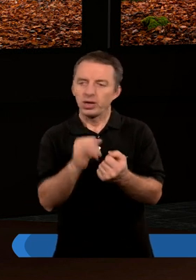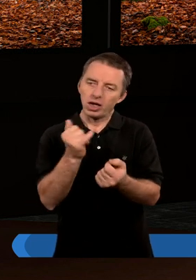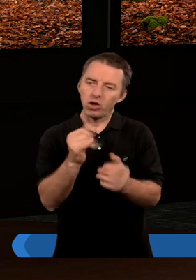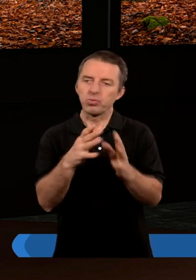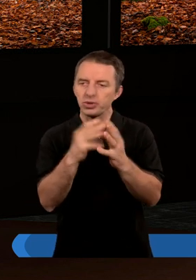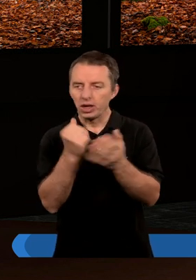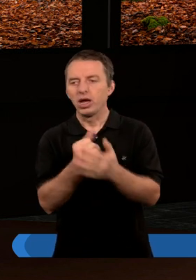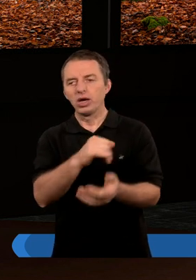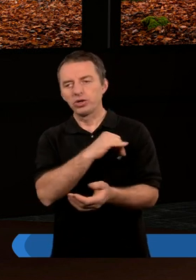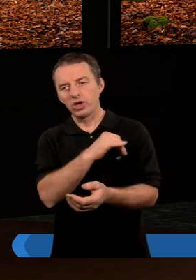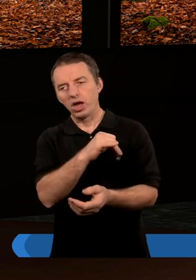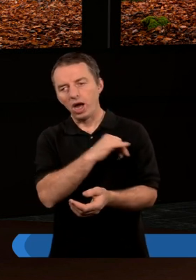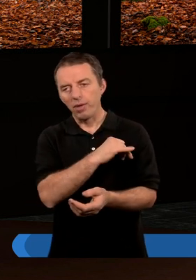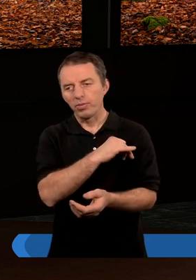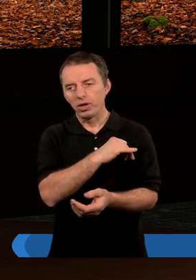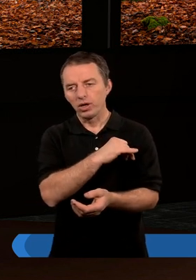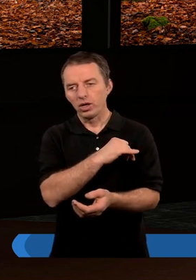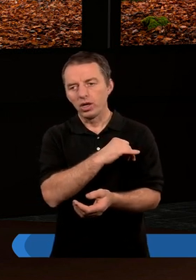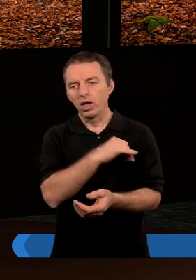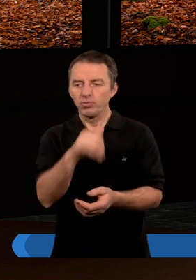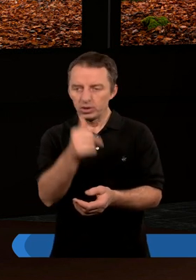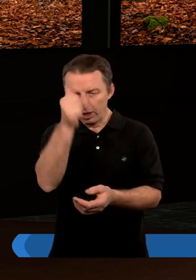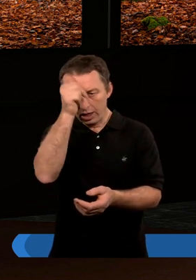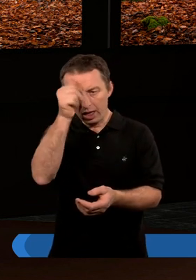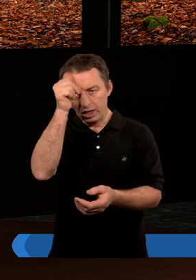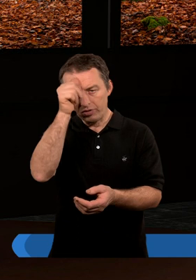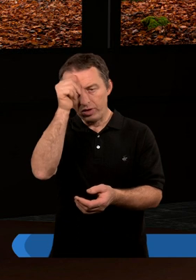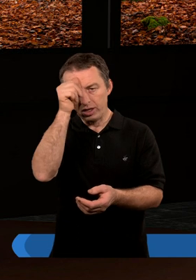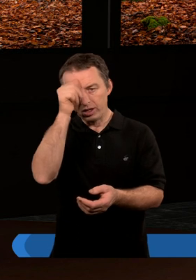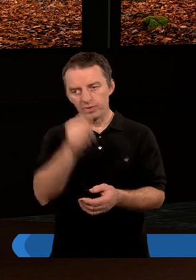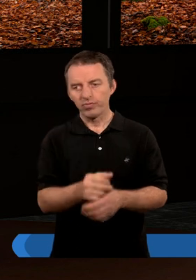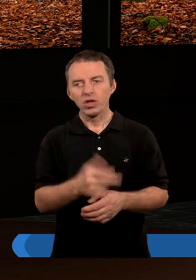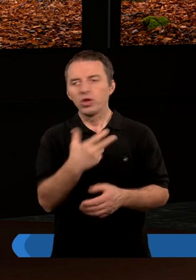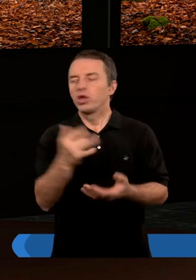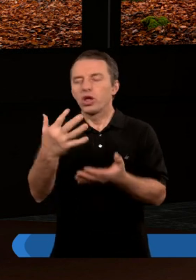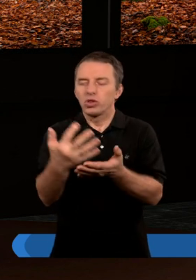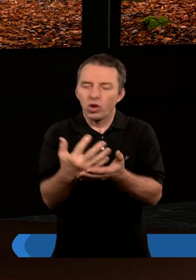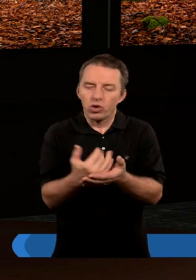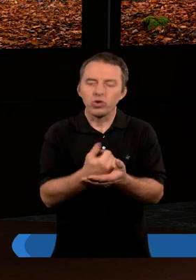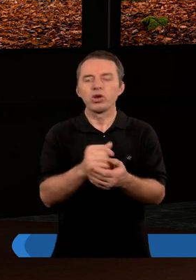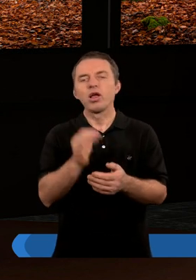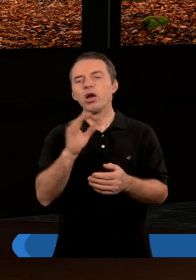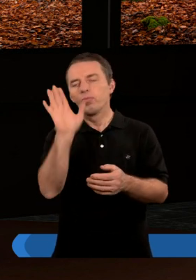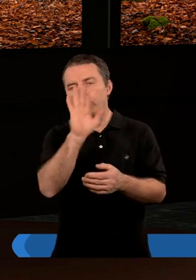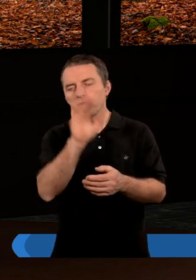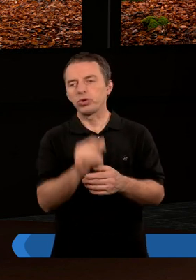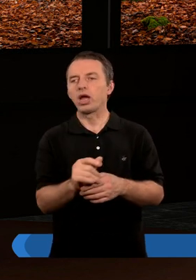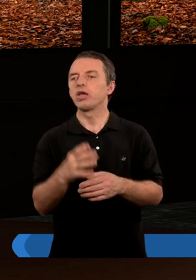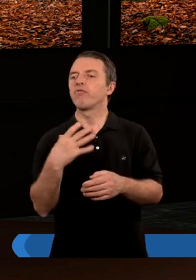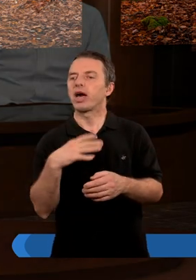jakiegoś przykazania, ale grzechem myślę, że możemy nazwać niedociągnięcie do Bożego standardu.